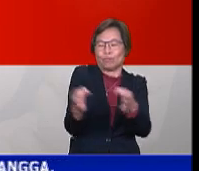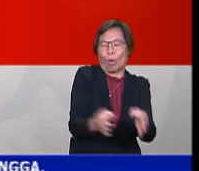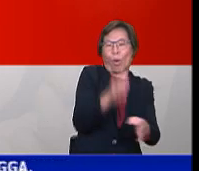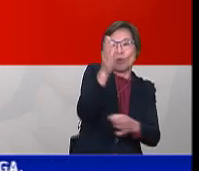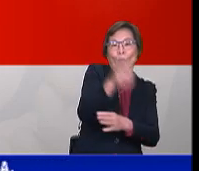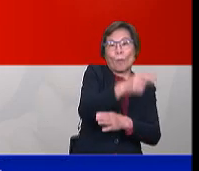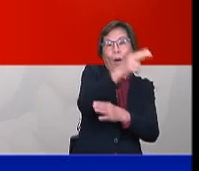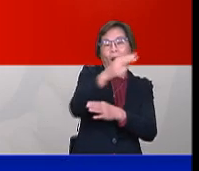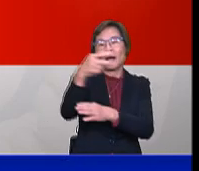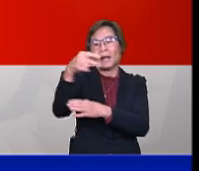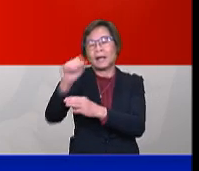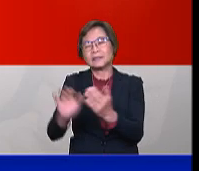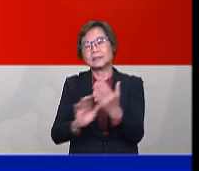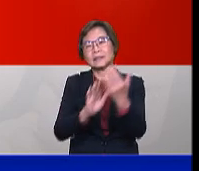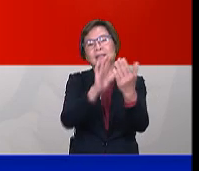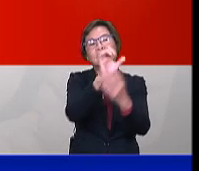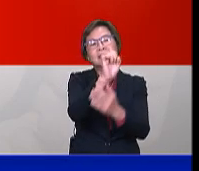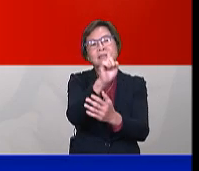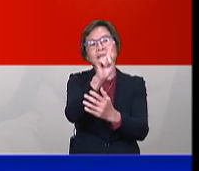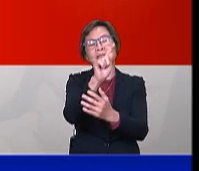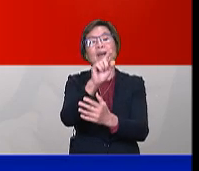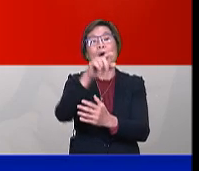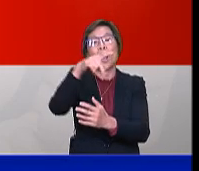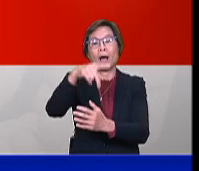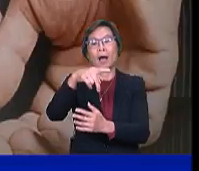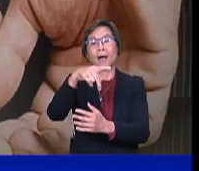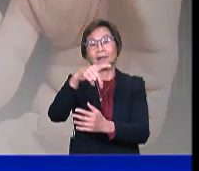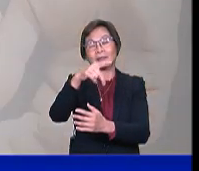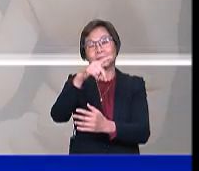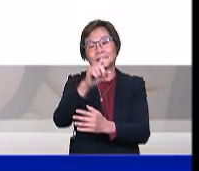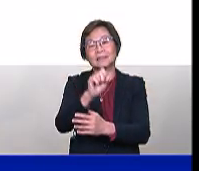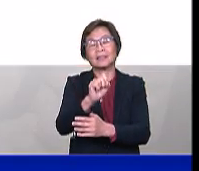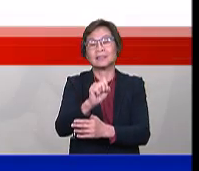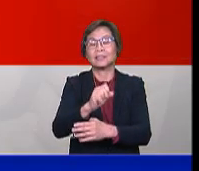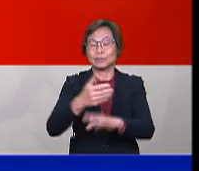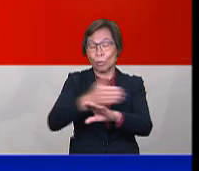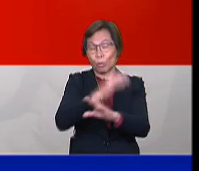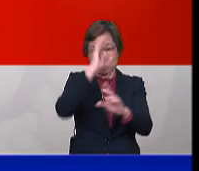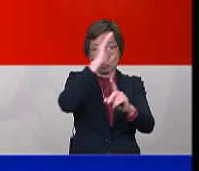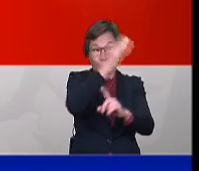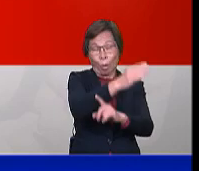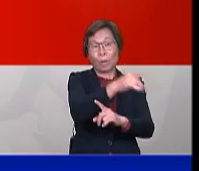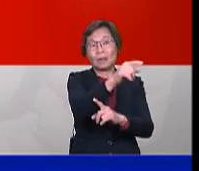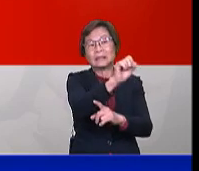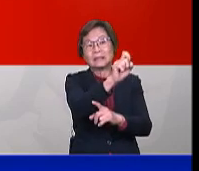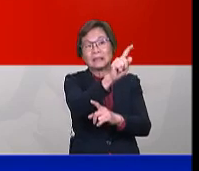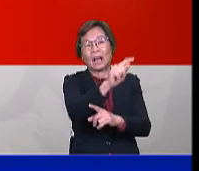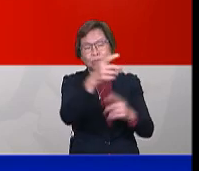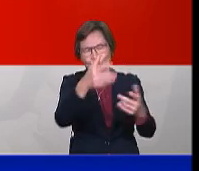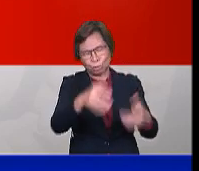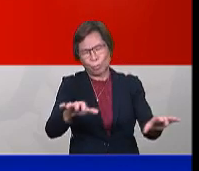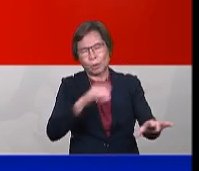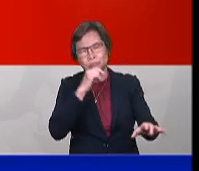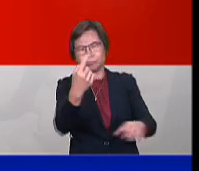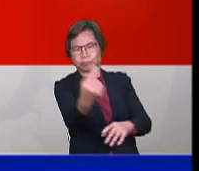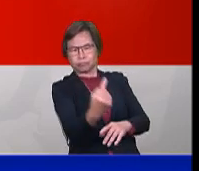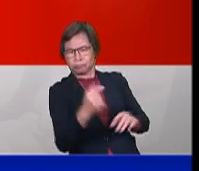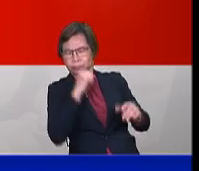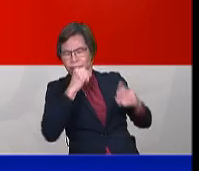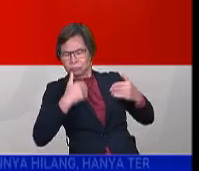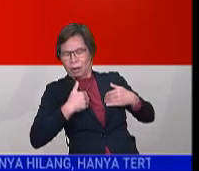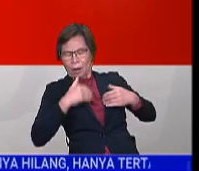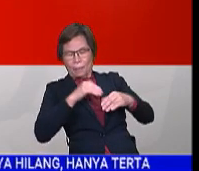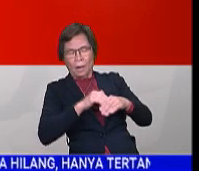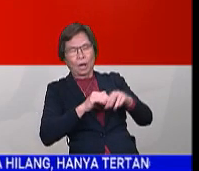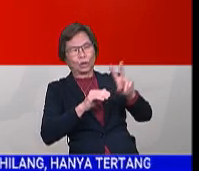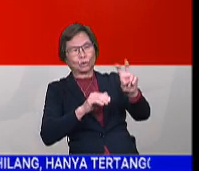penarikan balik kes terhadap Stetland. Sebelum ini, pertuduhan terhadap Stetland telah dibuat tanpa kehadirannya pada